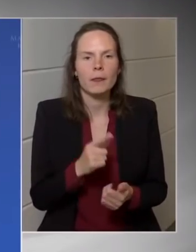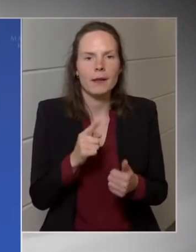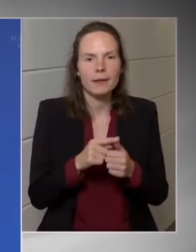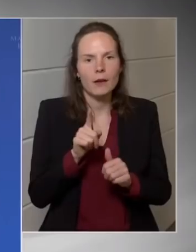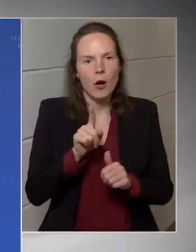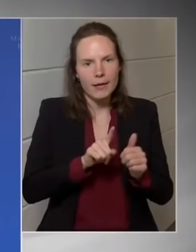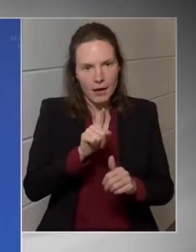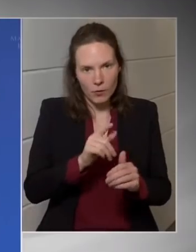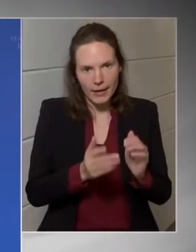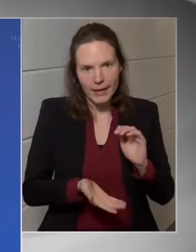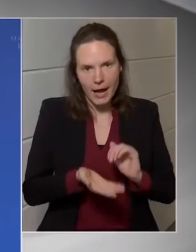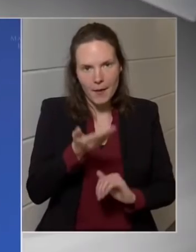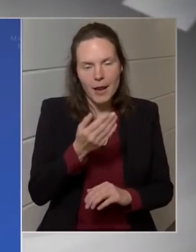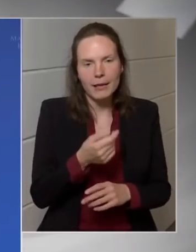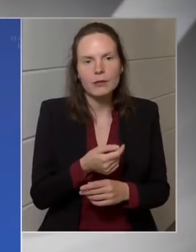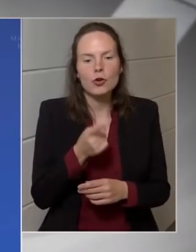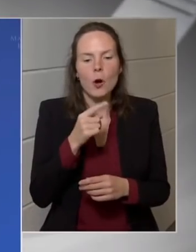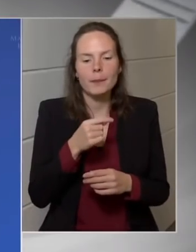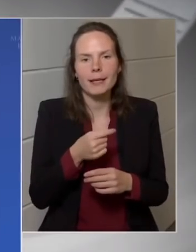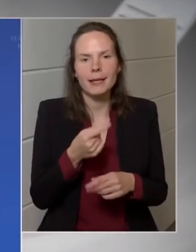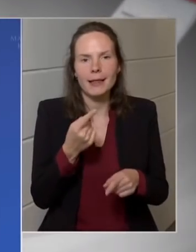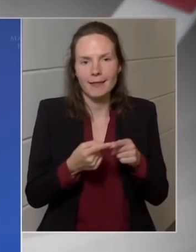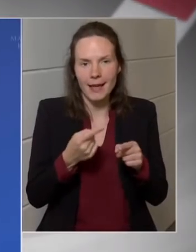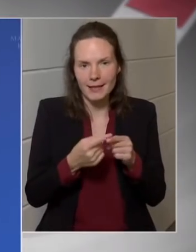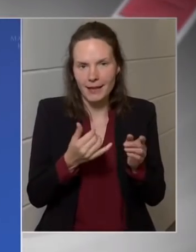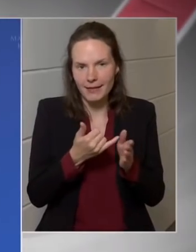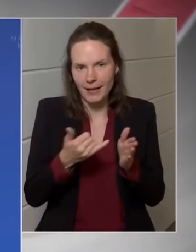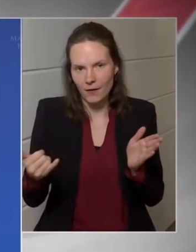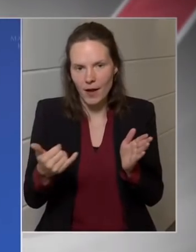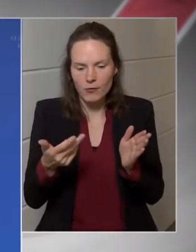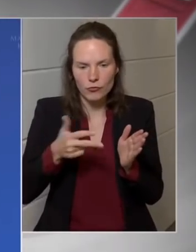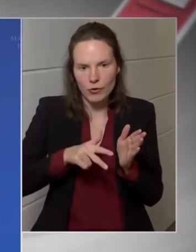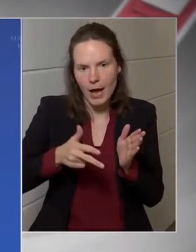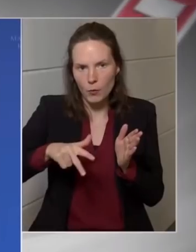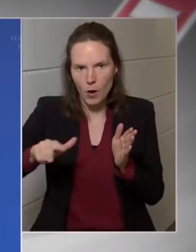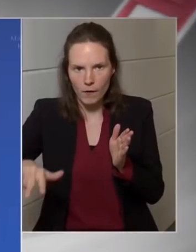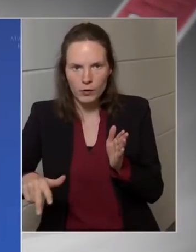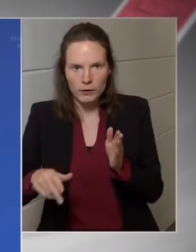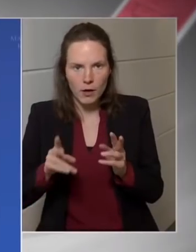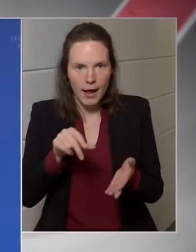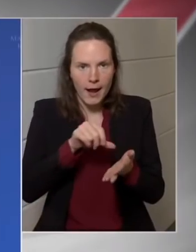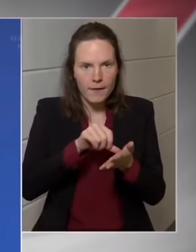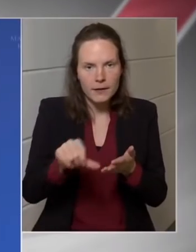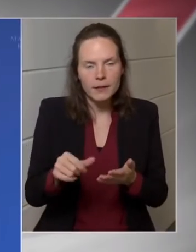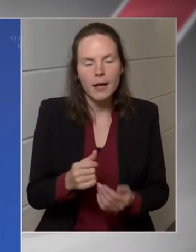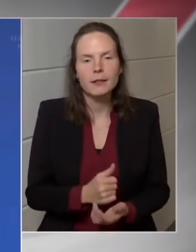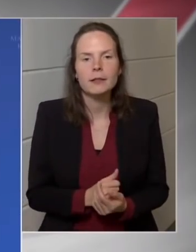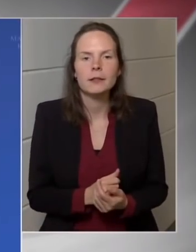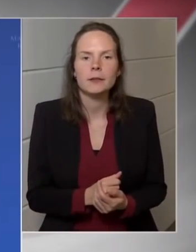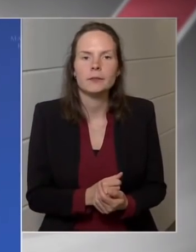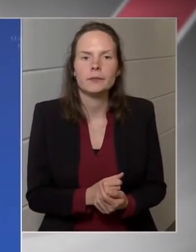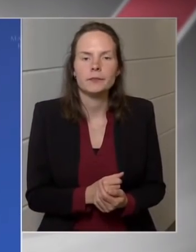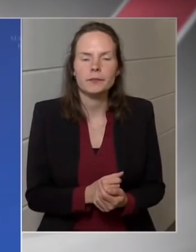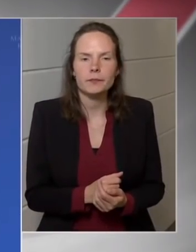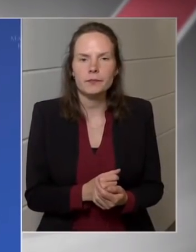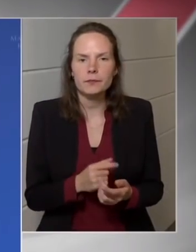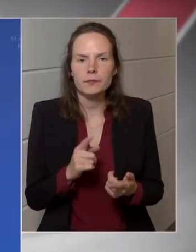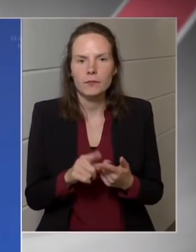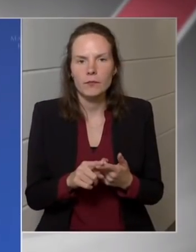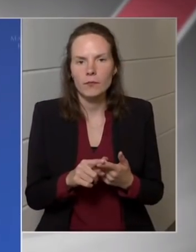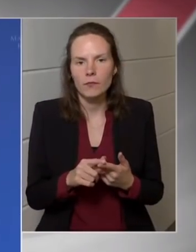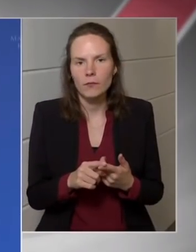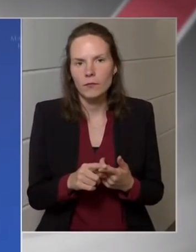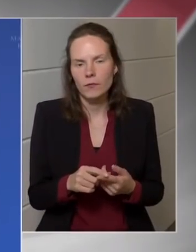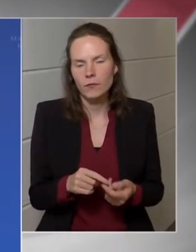ami negyedéves rendszeressége kerül beszedésre. A Brent és az